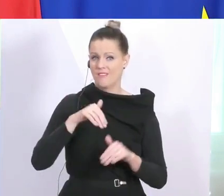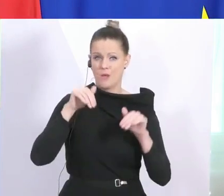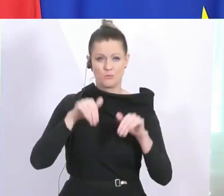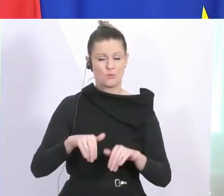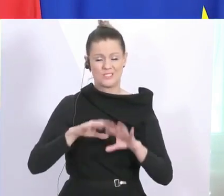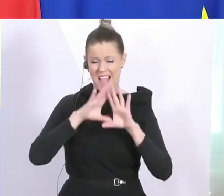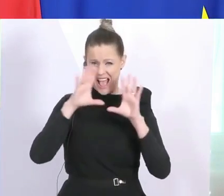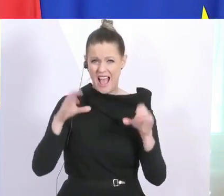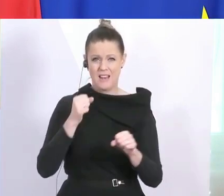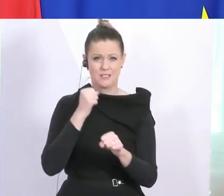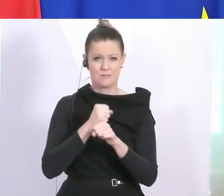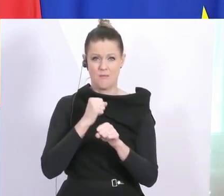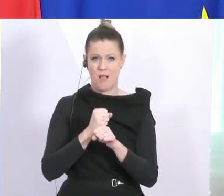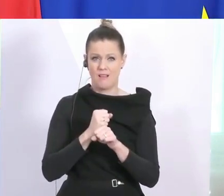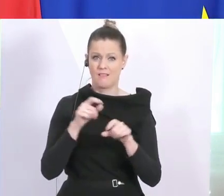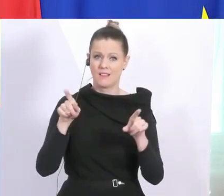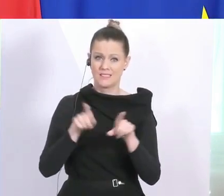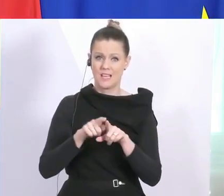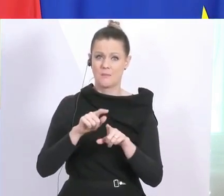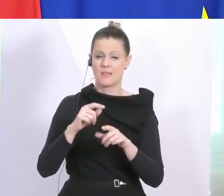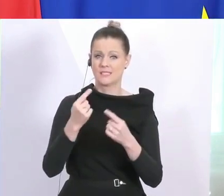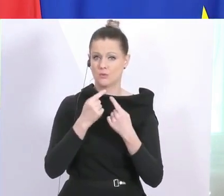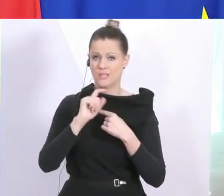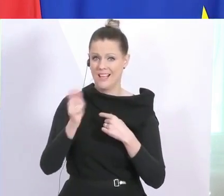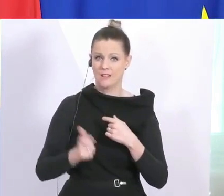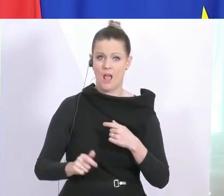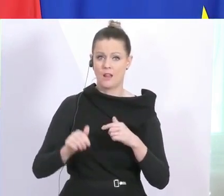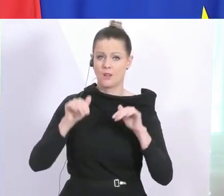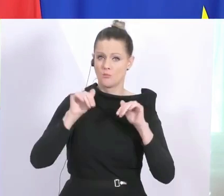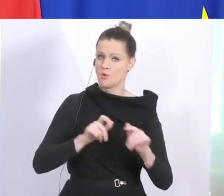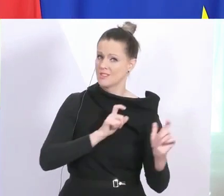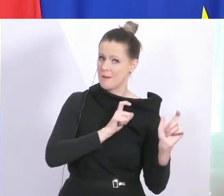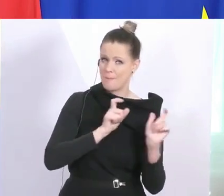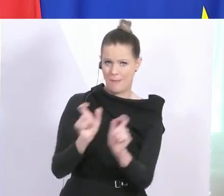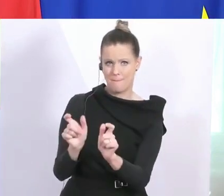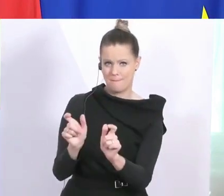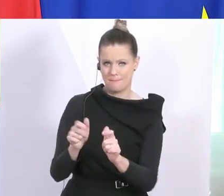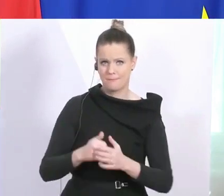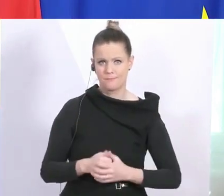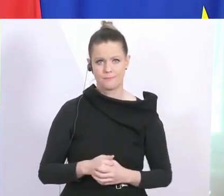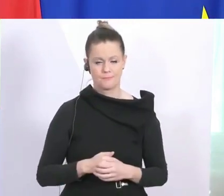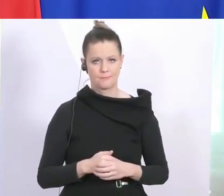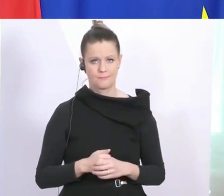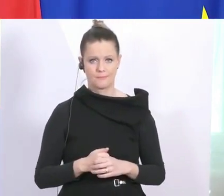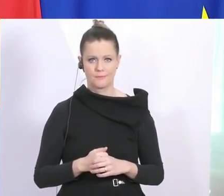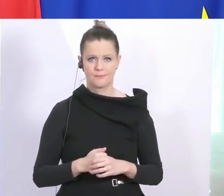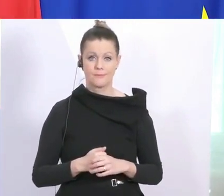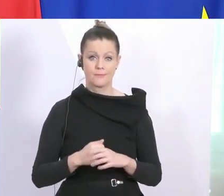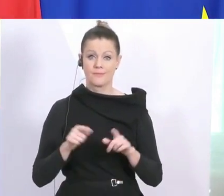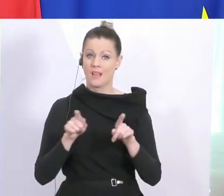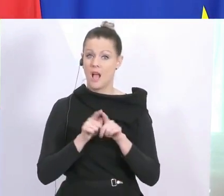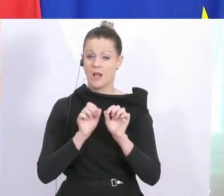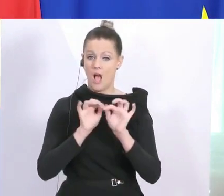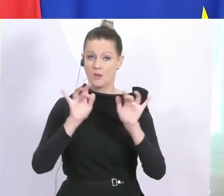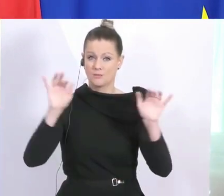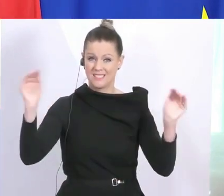wir hier keine italienischen Verhältnisse haben. Und zum Zweiten geht es natürlich darum, in der Ausbreitung so weit nach unten